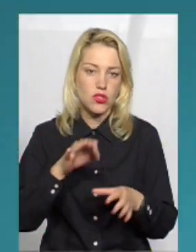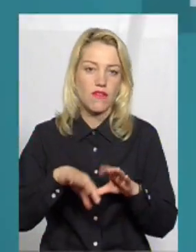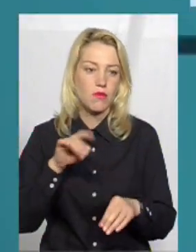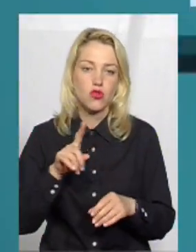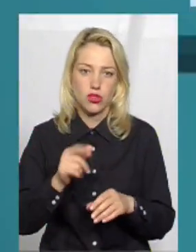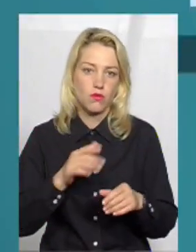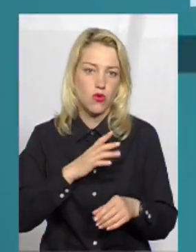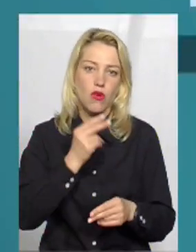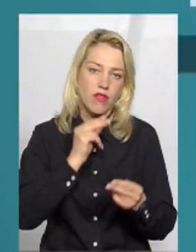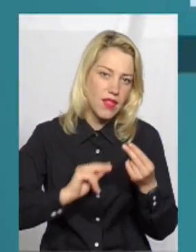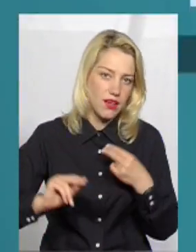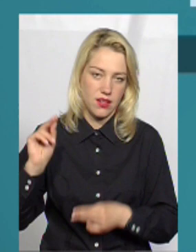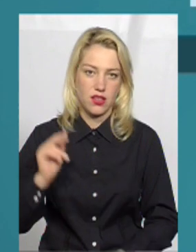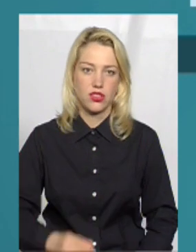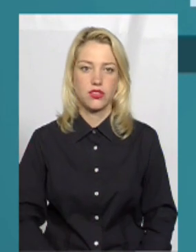найкращим.